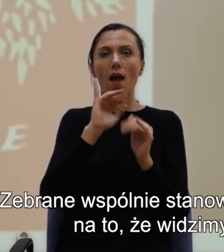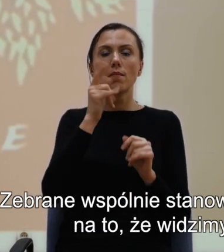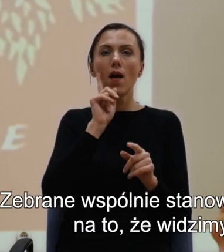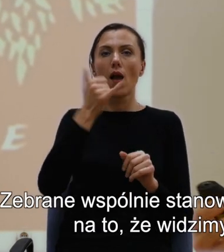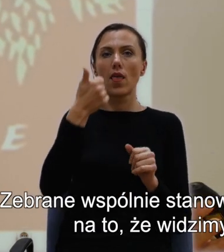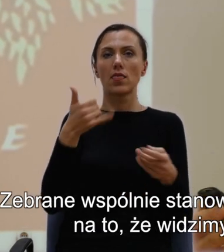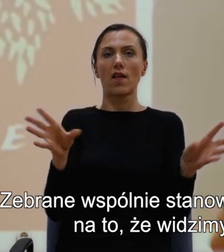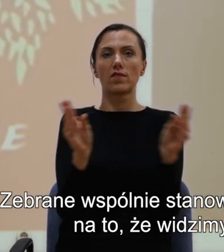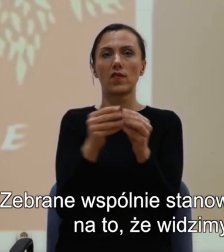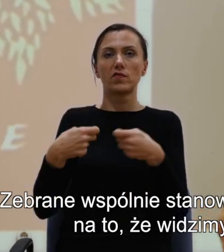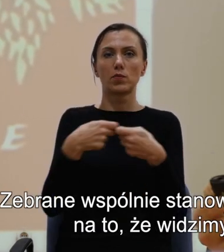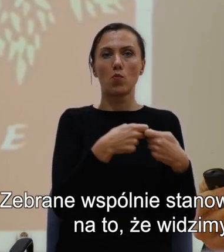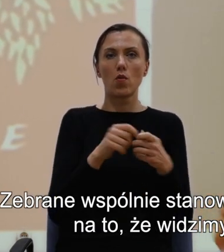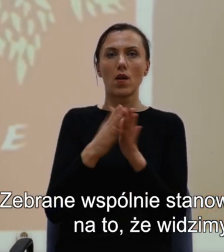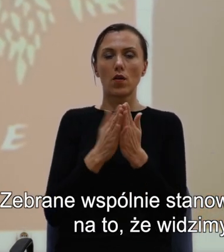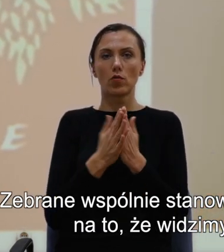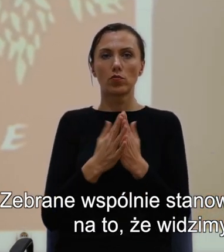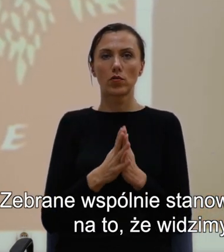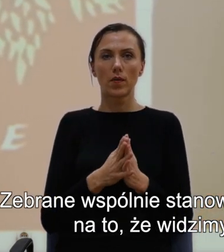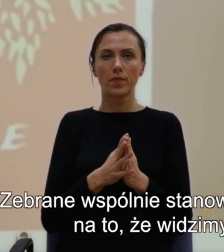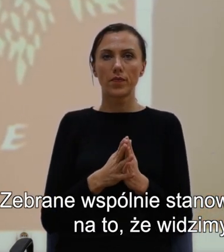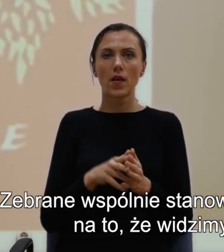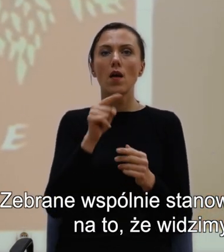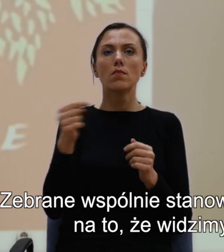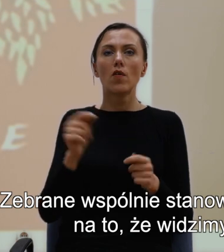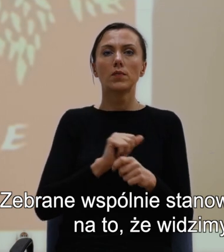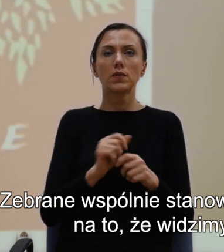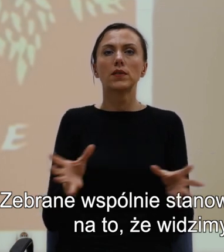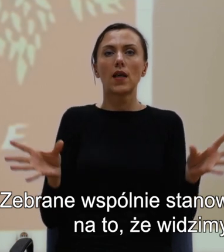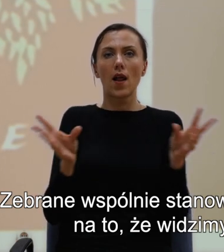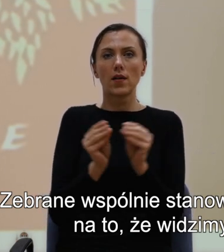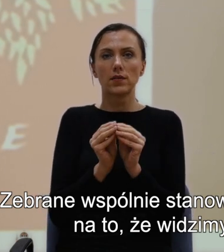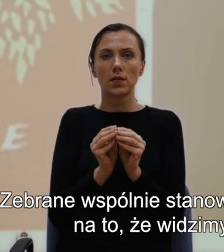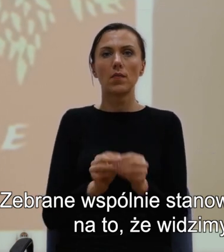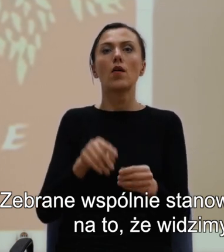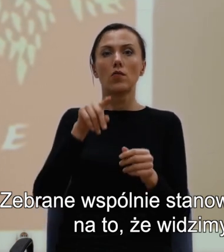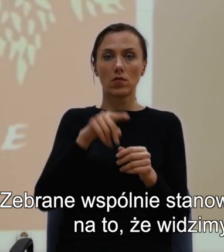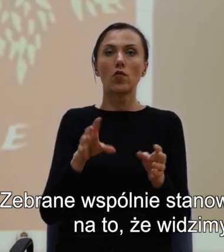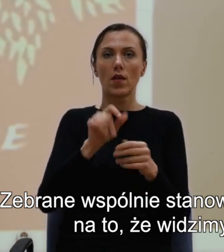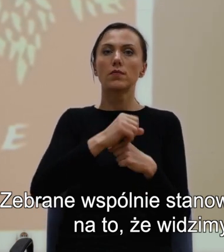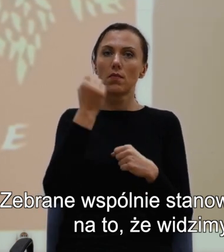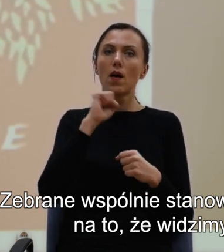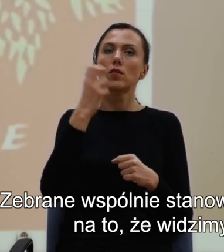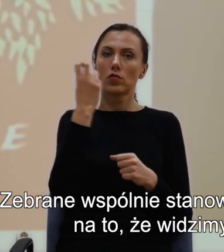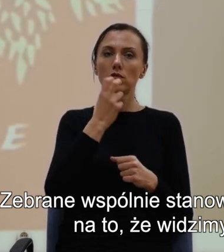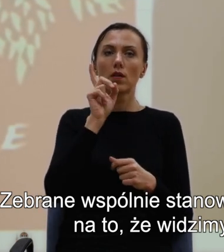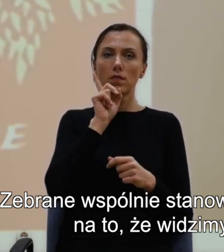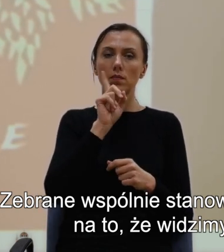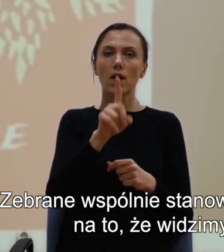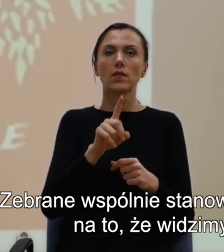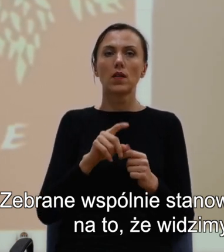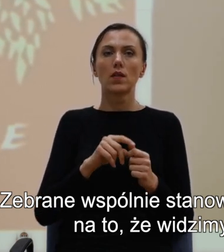zebrane wspólnie stanowią ciekawy ewenement w historii